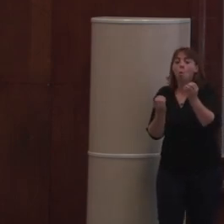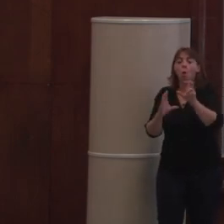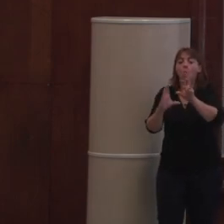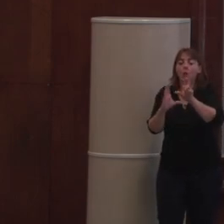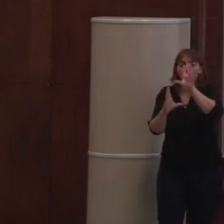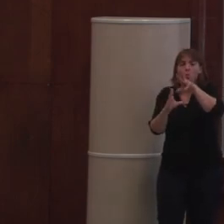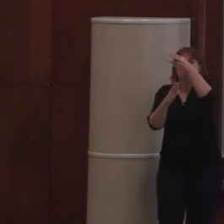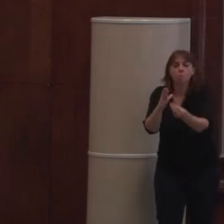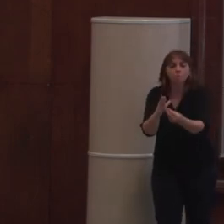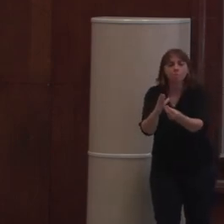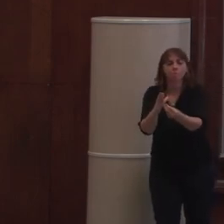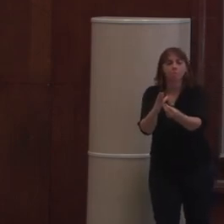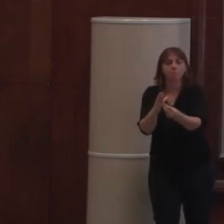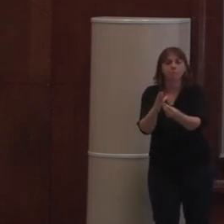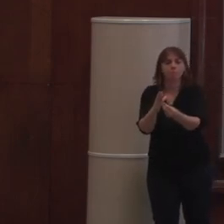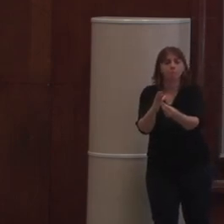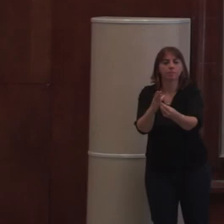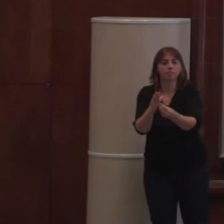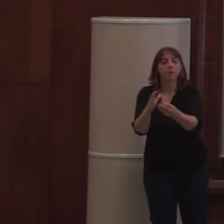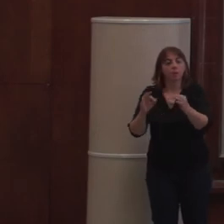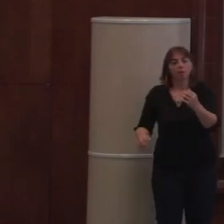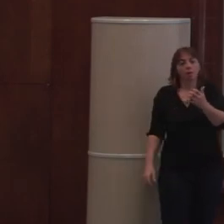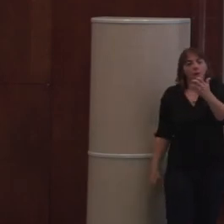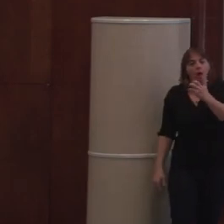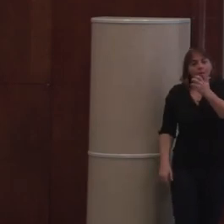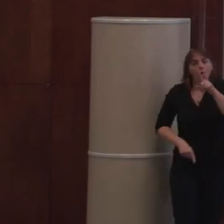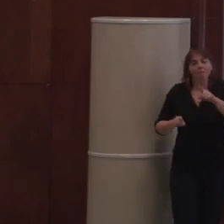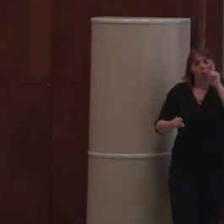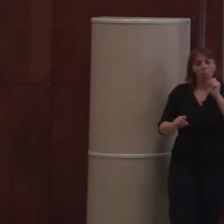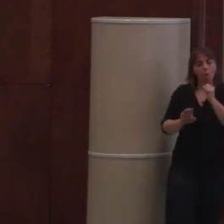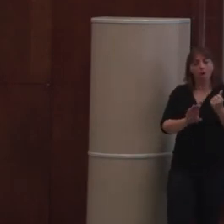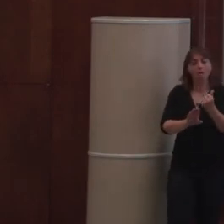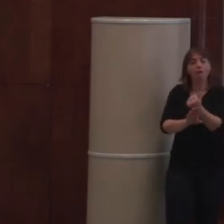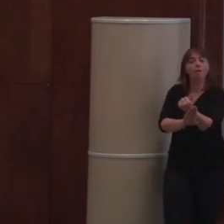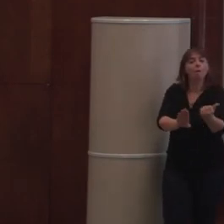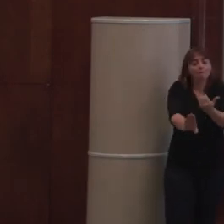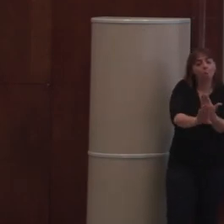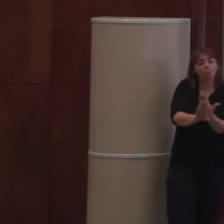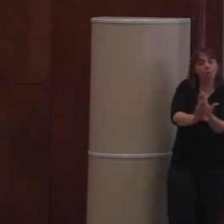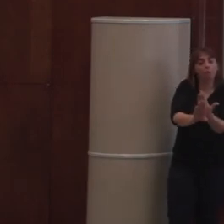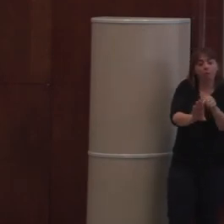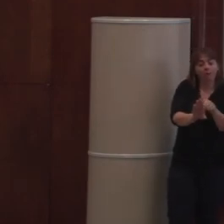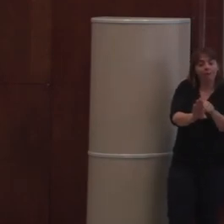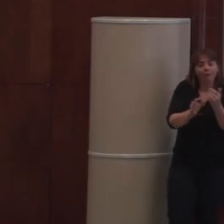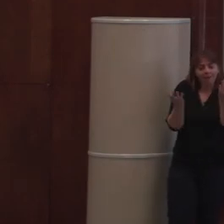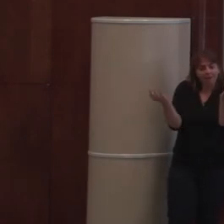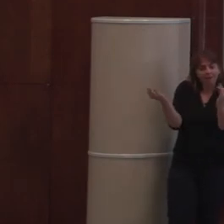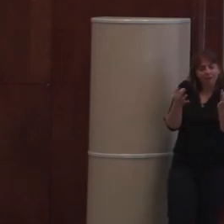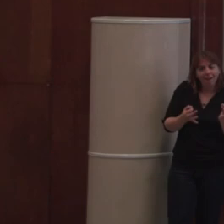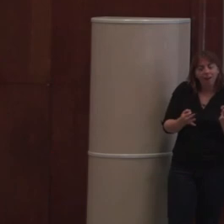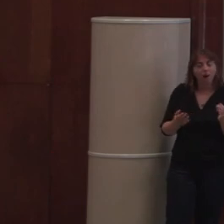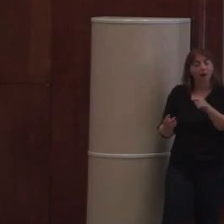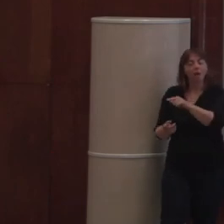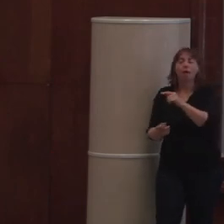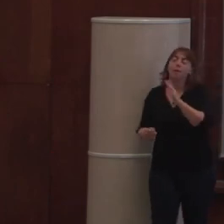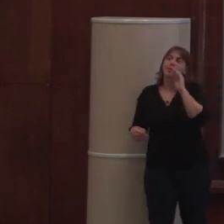c'est un cauchemar à faire. C'est-à-dire que quand on commence à faire du front, et on en a besoin, tout le monde a commencé à faire ça. Et c'est vrai que c'est vraiment l'idée de Plone 5, ça a